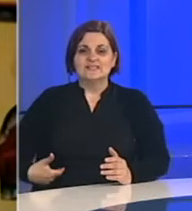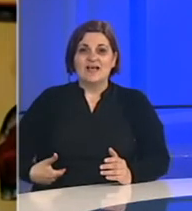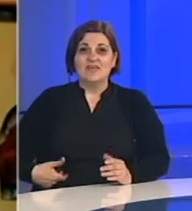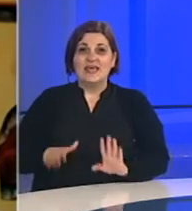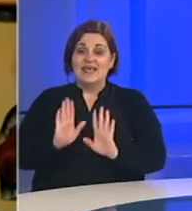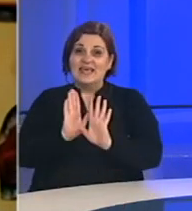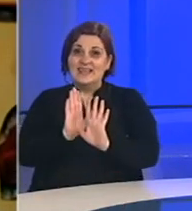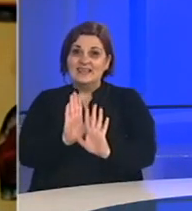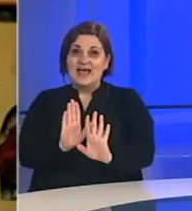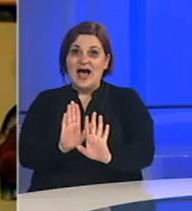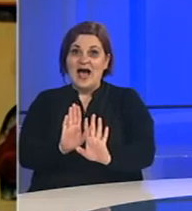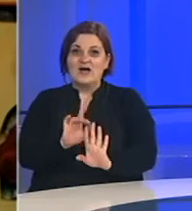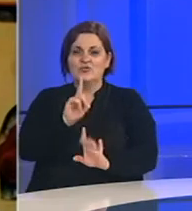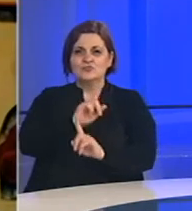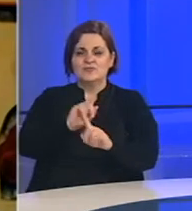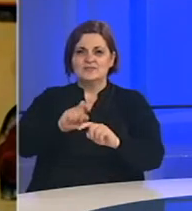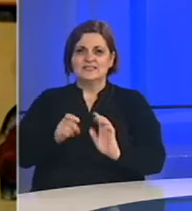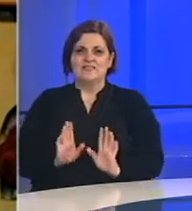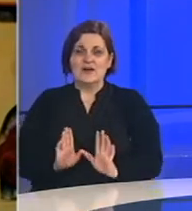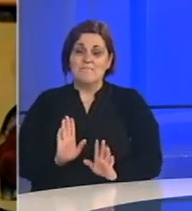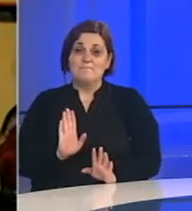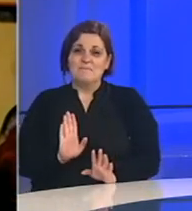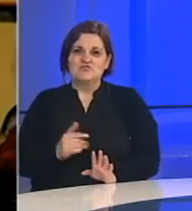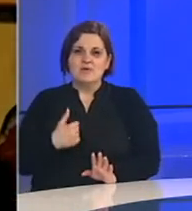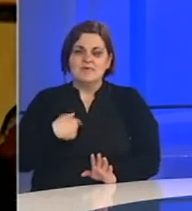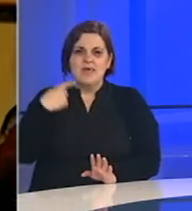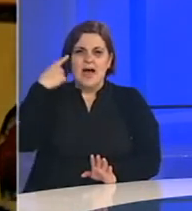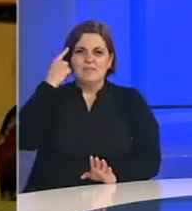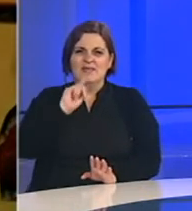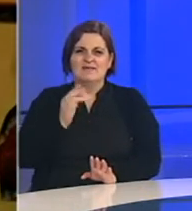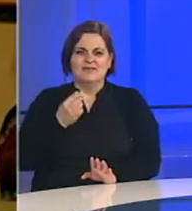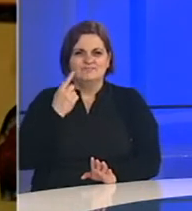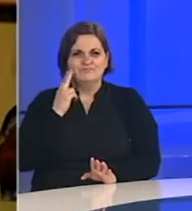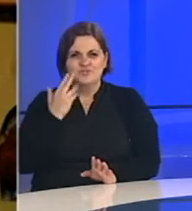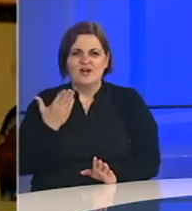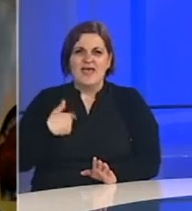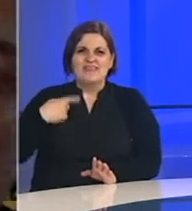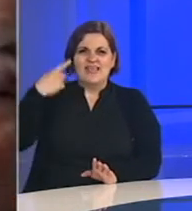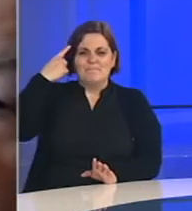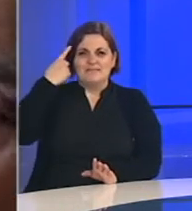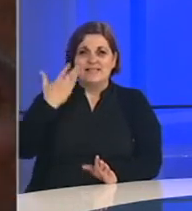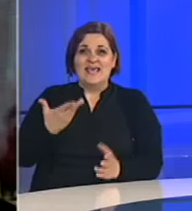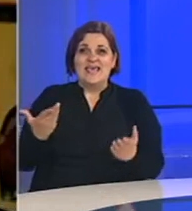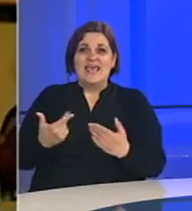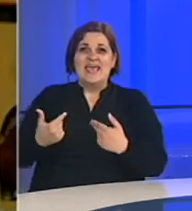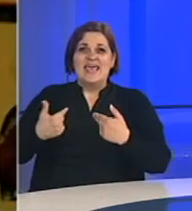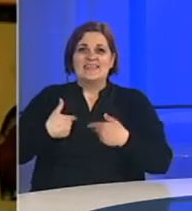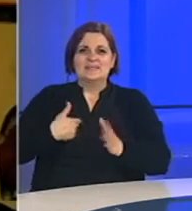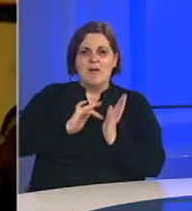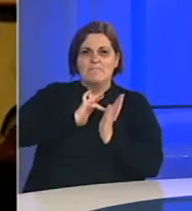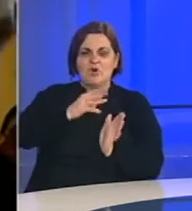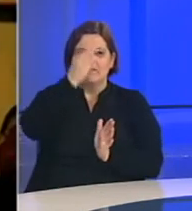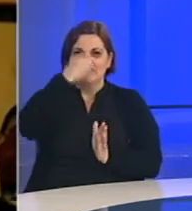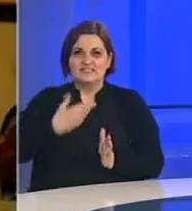tako da su tu razne stvari. Međutim, ja mislim da je jako nepravedno kad neko misli da sam ja antisrpski.